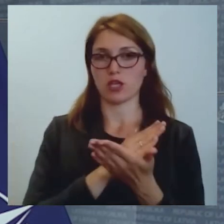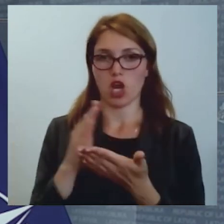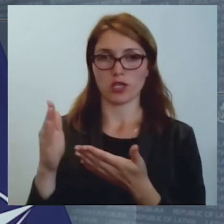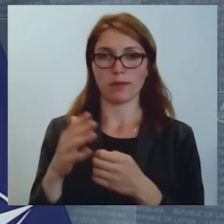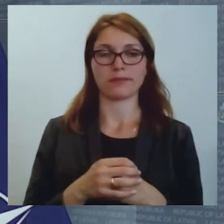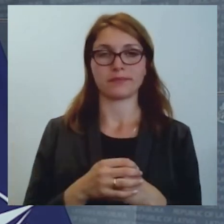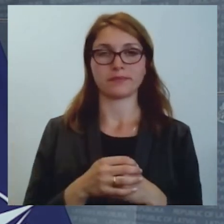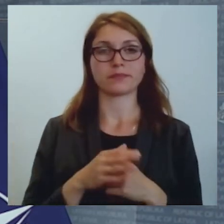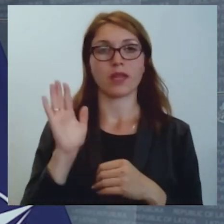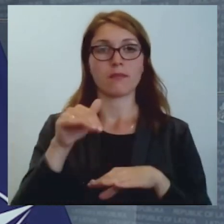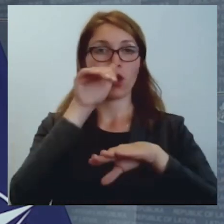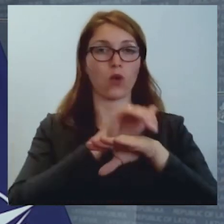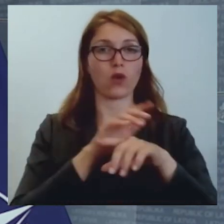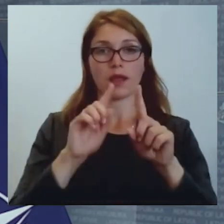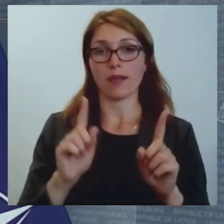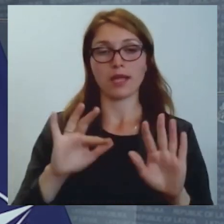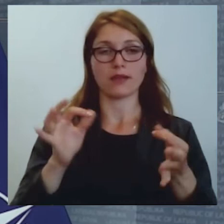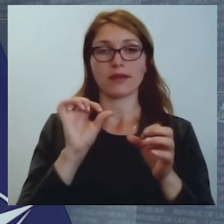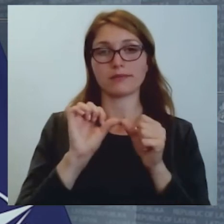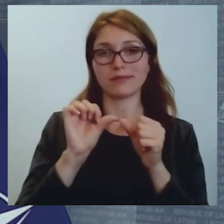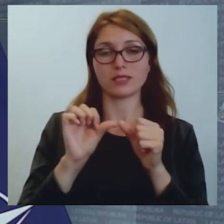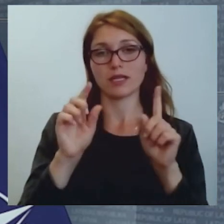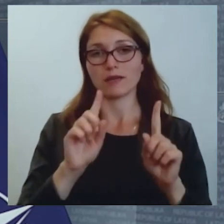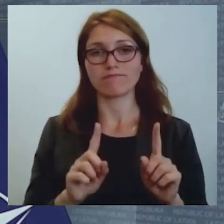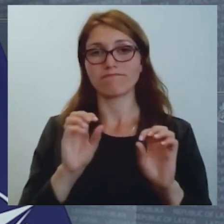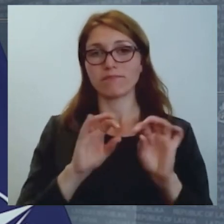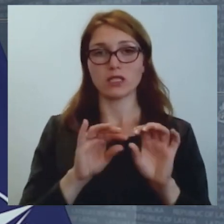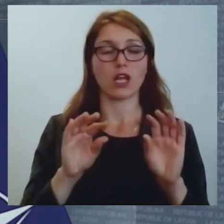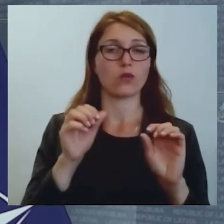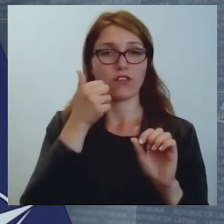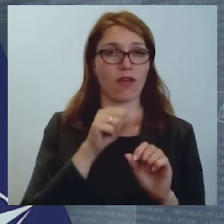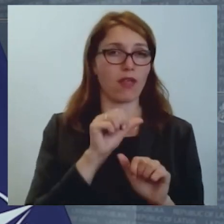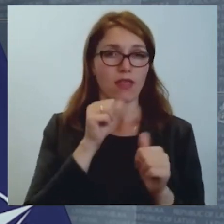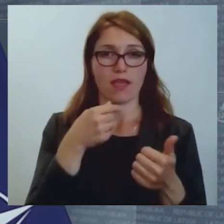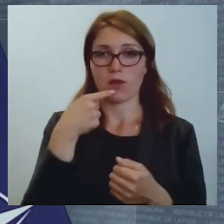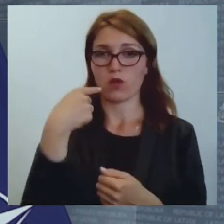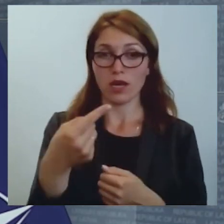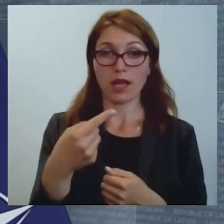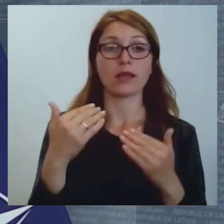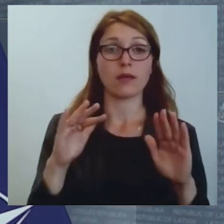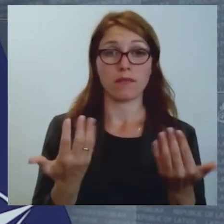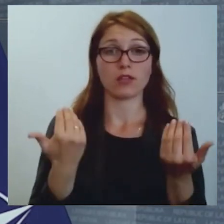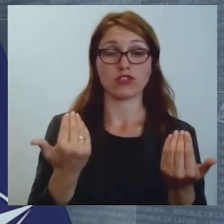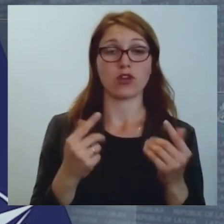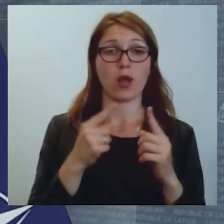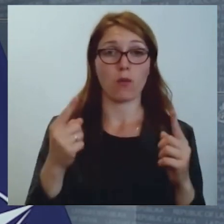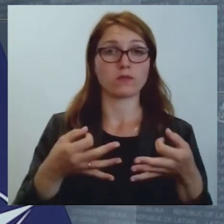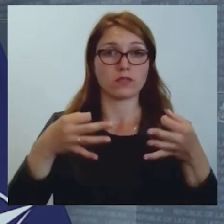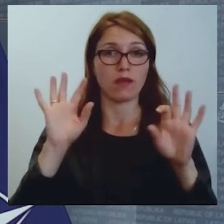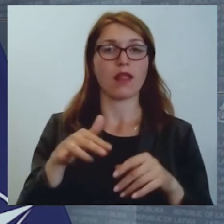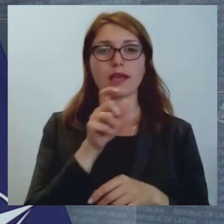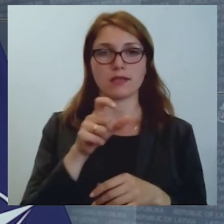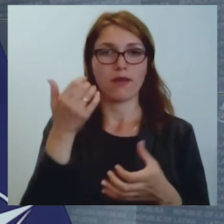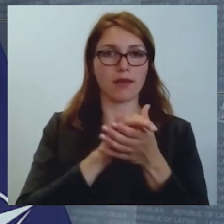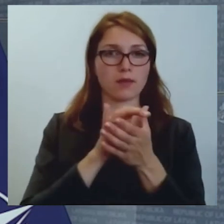Par konkrētām lietām vai detaļām es jums nevarētu teikt, šī posmā ir ļoti svarīgi, lai cilvēki iepazītos ar precīzu